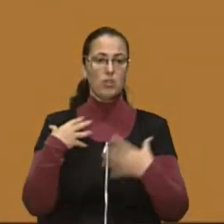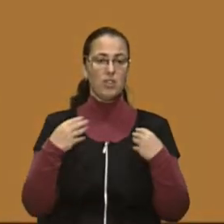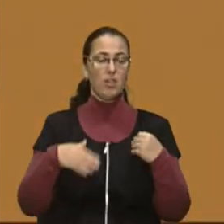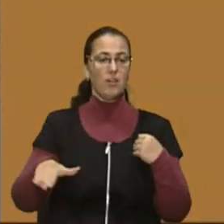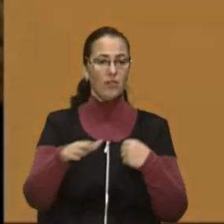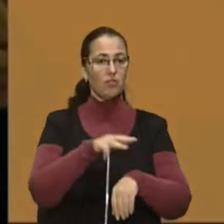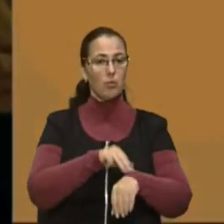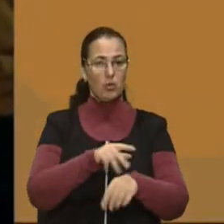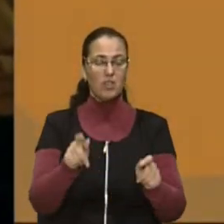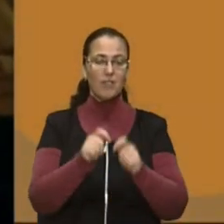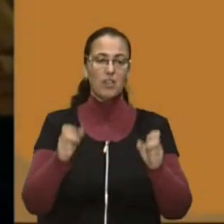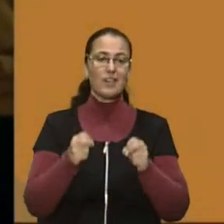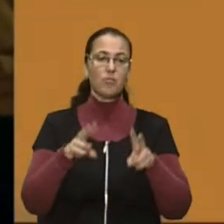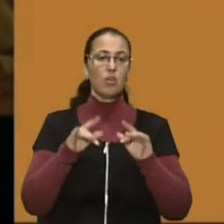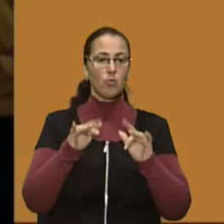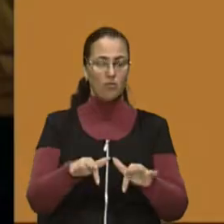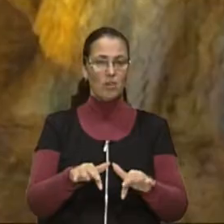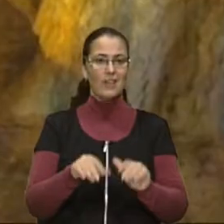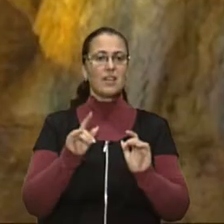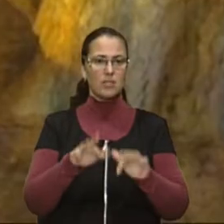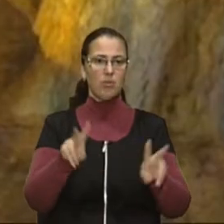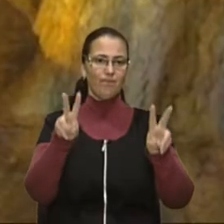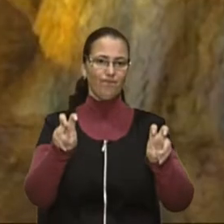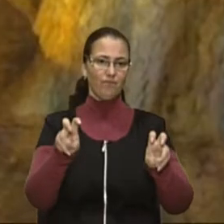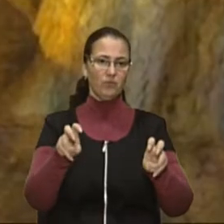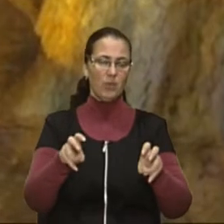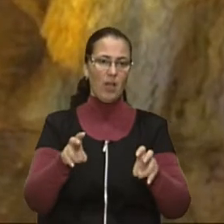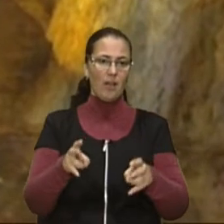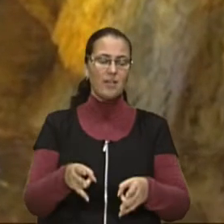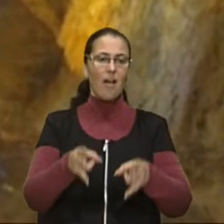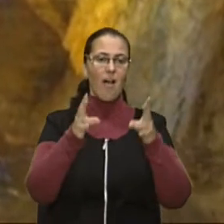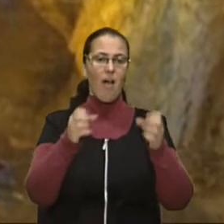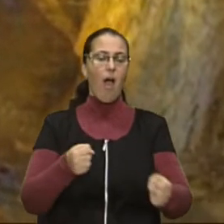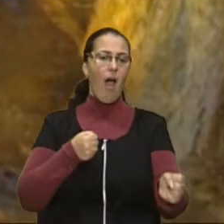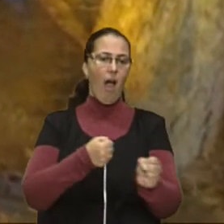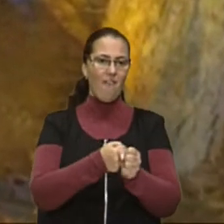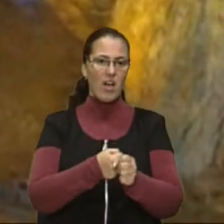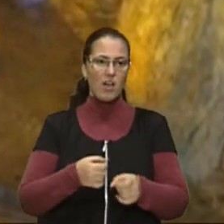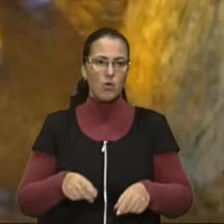відкрили кримінальне провадження. Справу кваліфікують як аварію наїзд коней на людину.